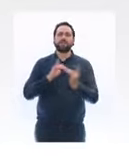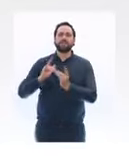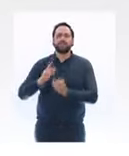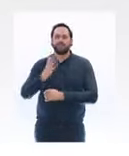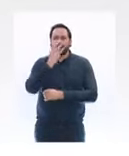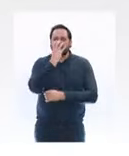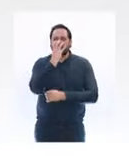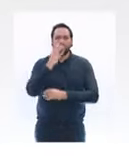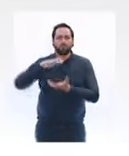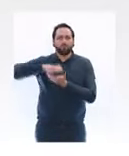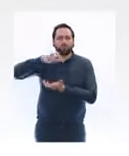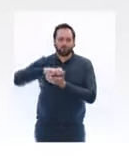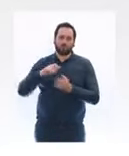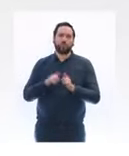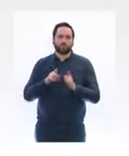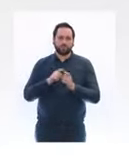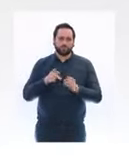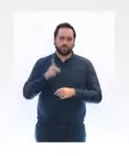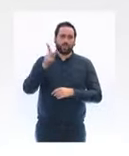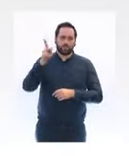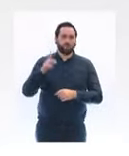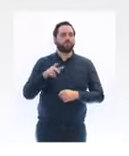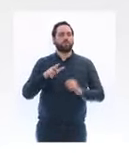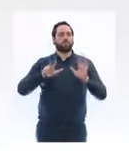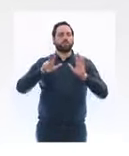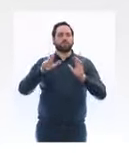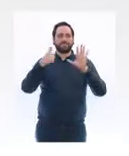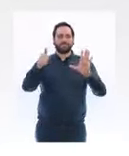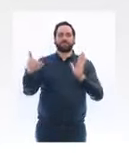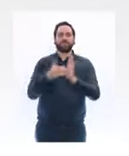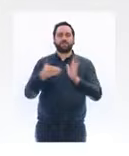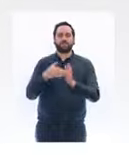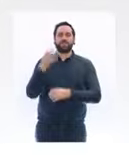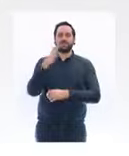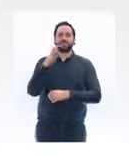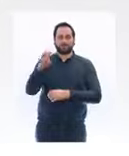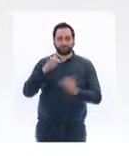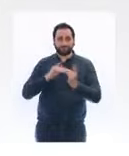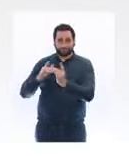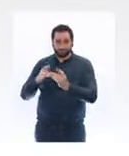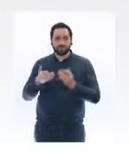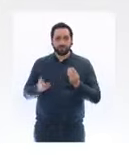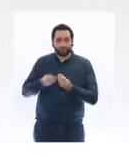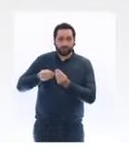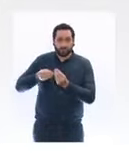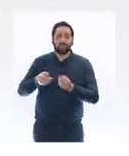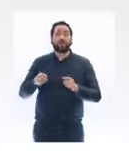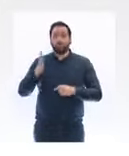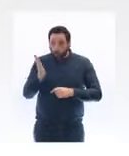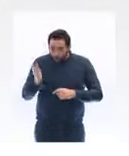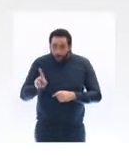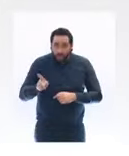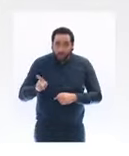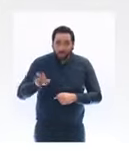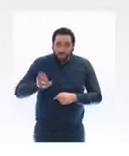6400 lits en date d'hier et en fait, le nombre de lits augmente au fur et à mesure que les besoins augmentent puisque pour augmenter